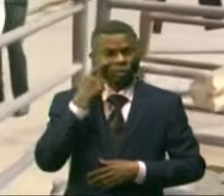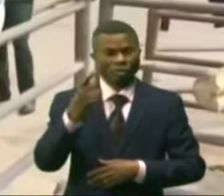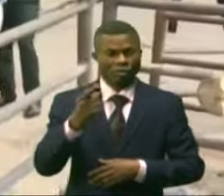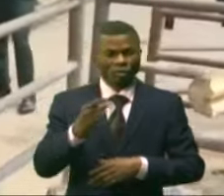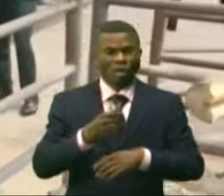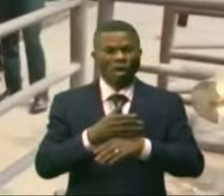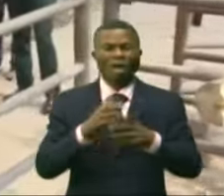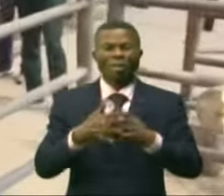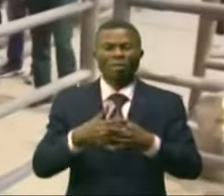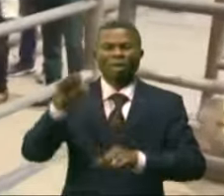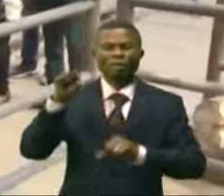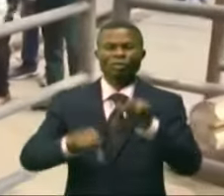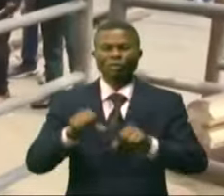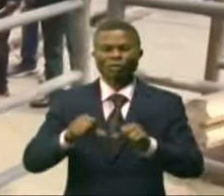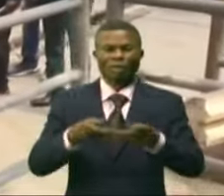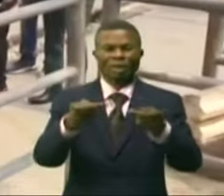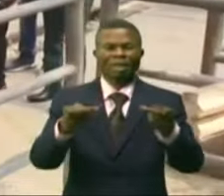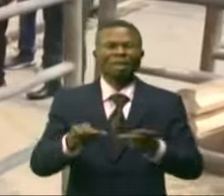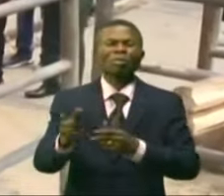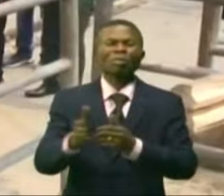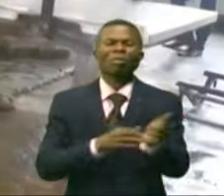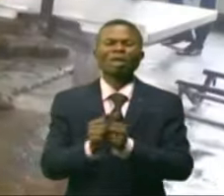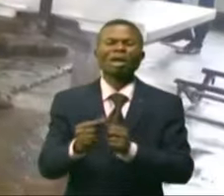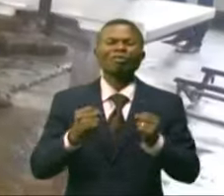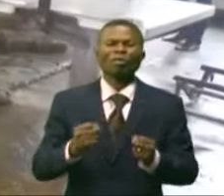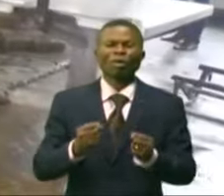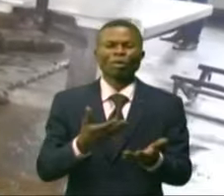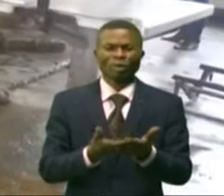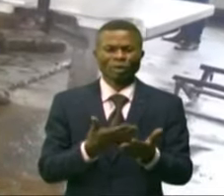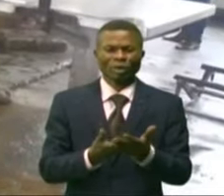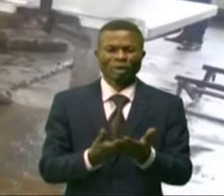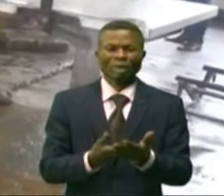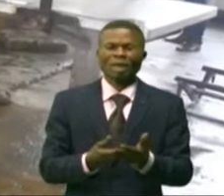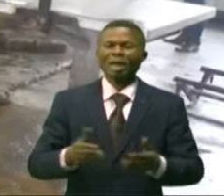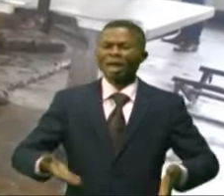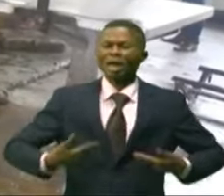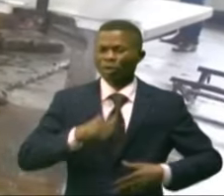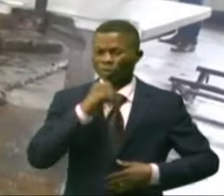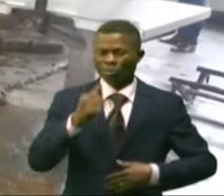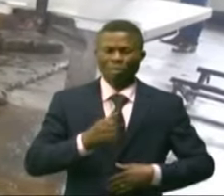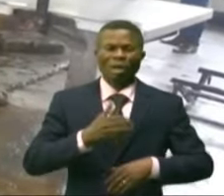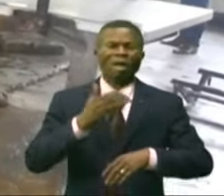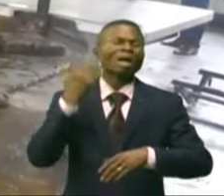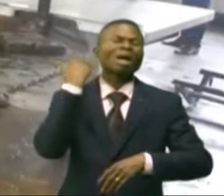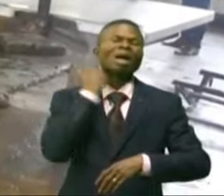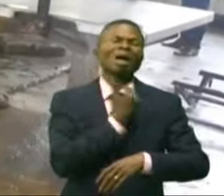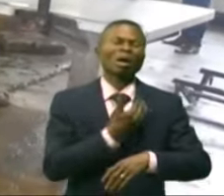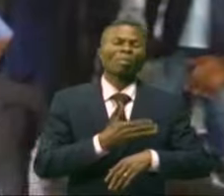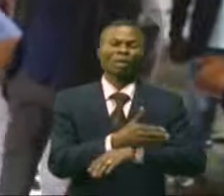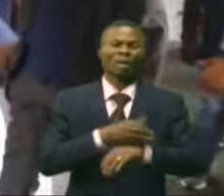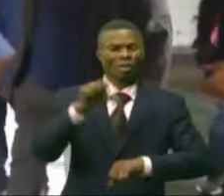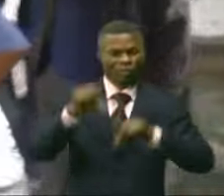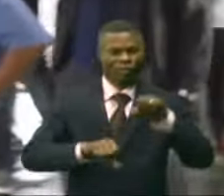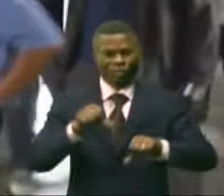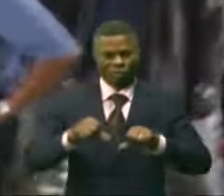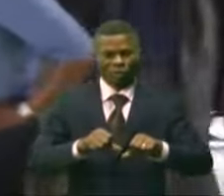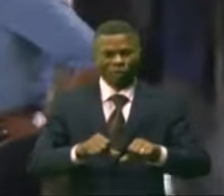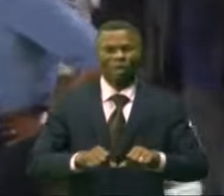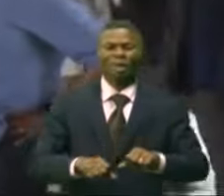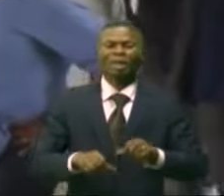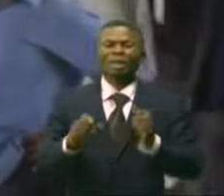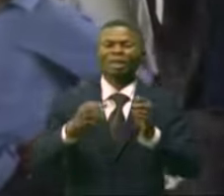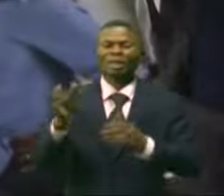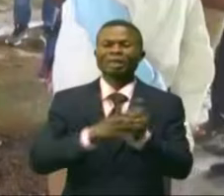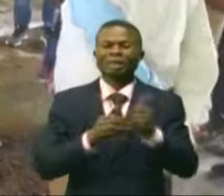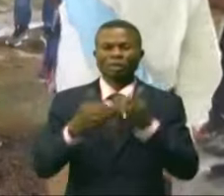de Thaï dans un état de délabrement très avancé. Il a condamné les abattages clandestins, une pratique qui expose la santé